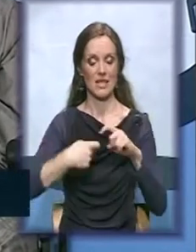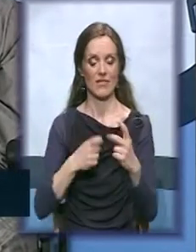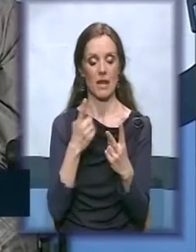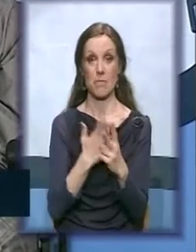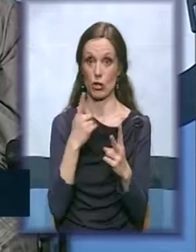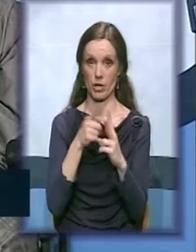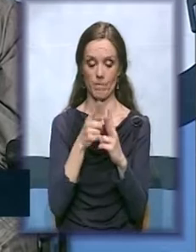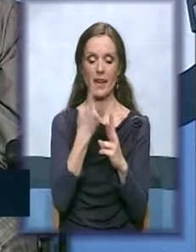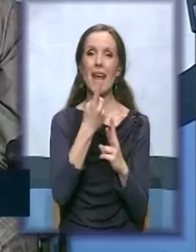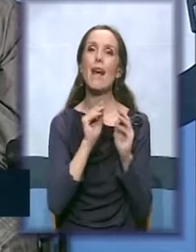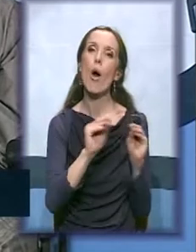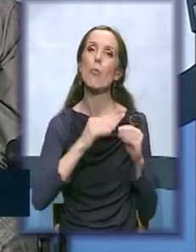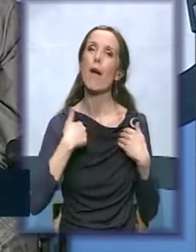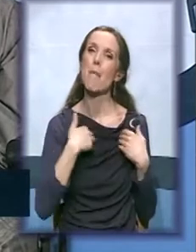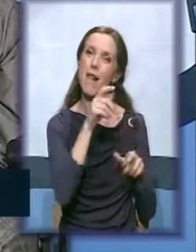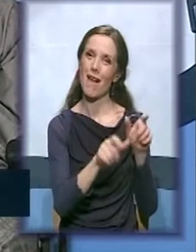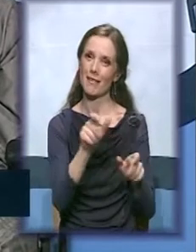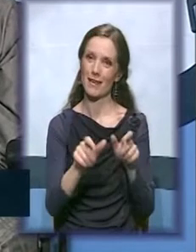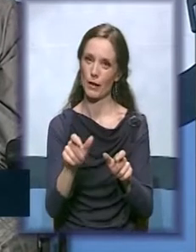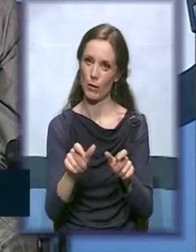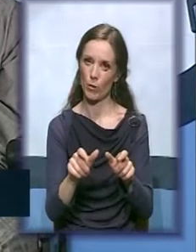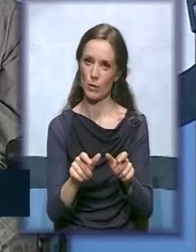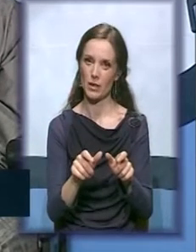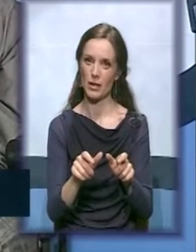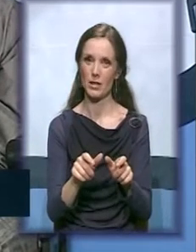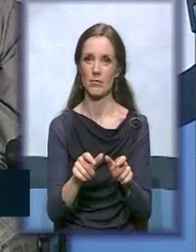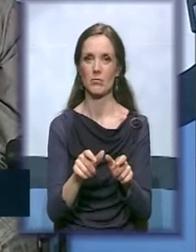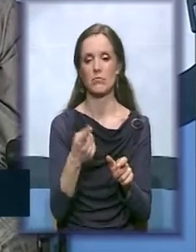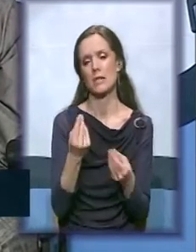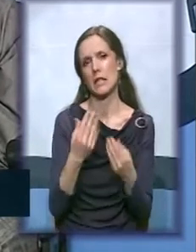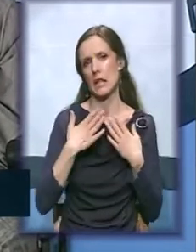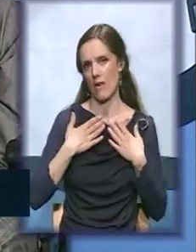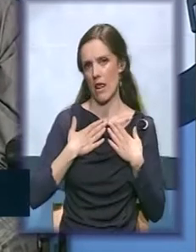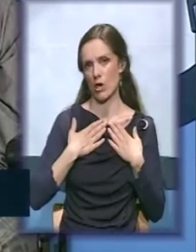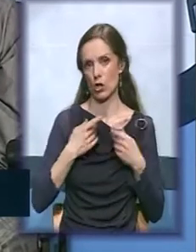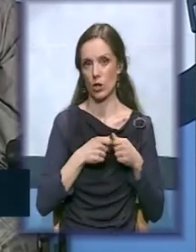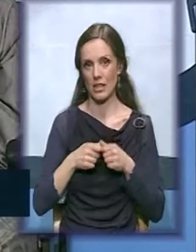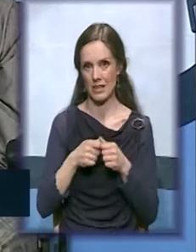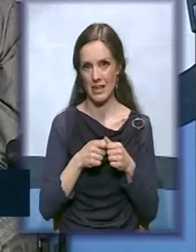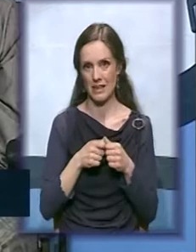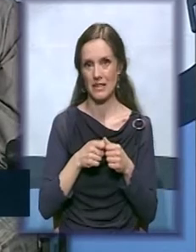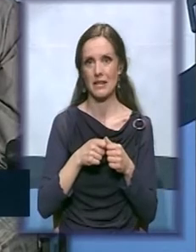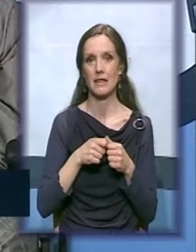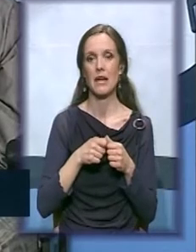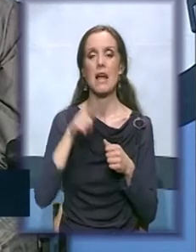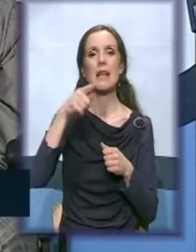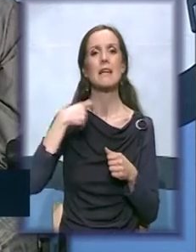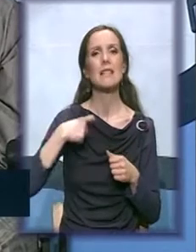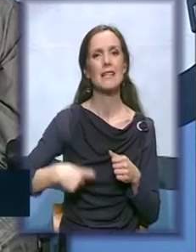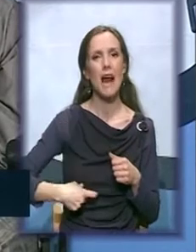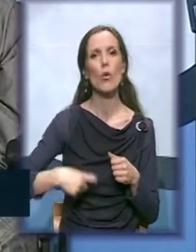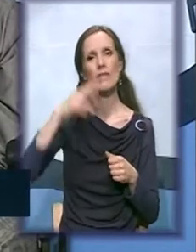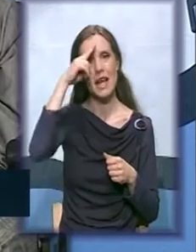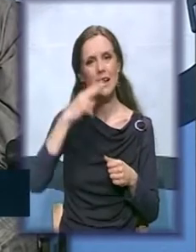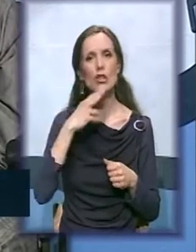mladih ljudi, to je iz sredstava naše organizacije, iz Kragovica, Niša, Novog Sada, iz